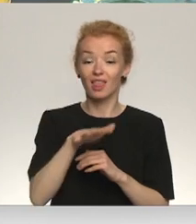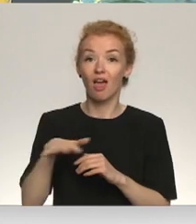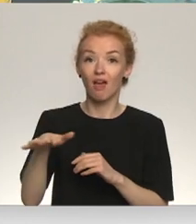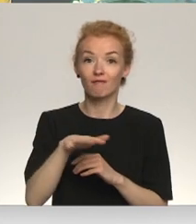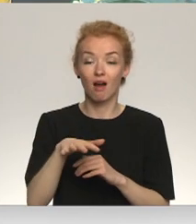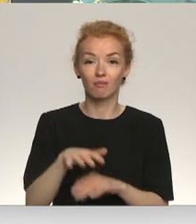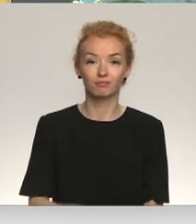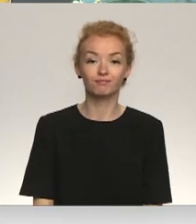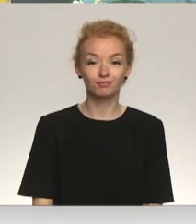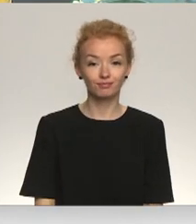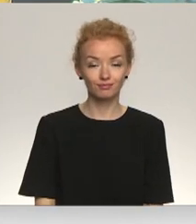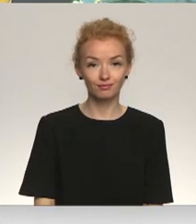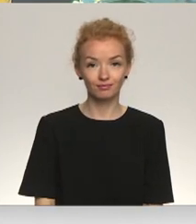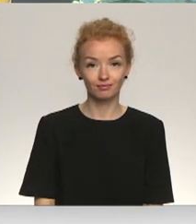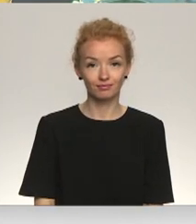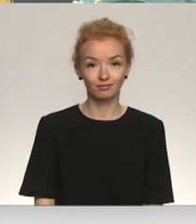būt tur uz vietas?